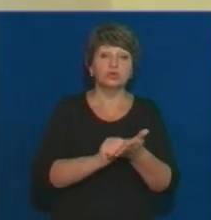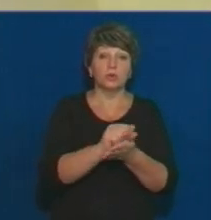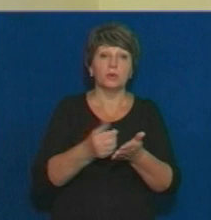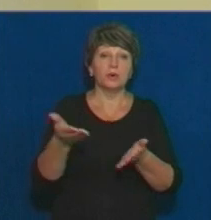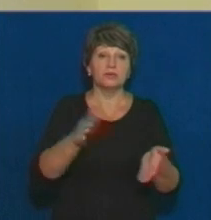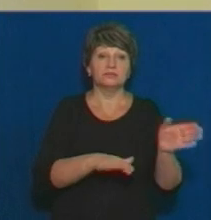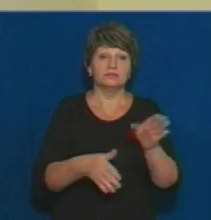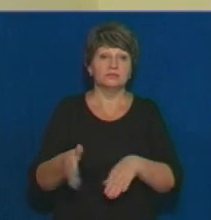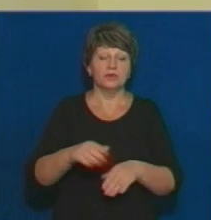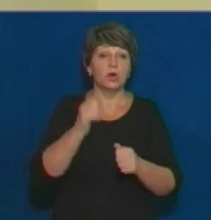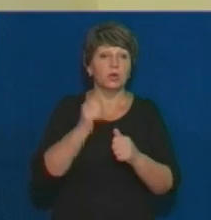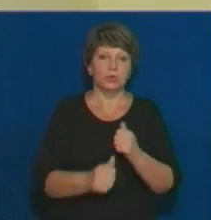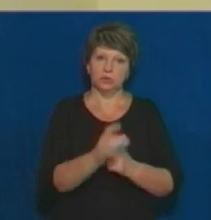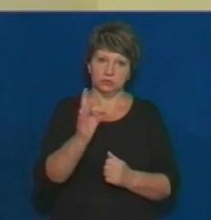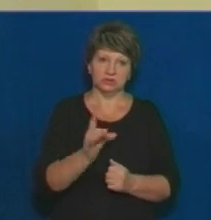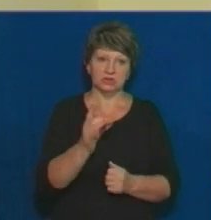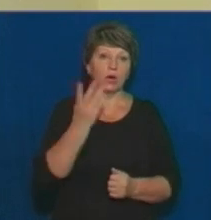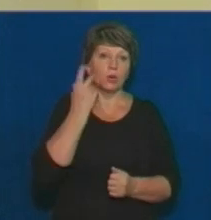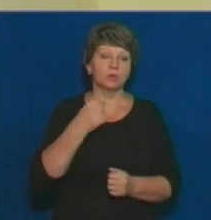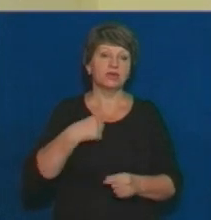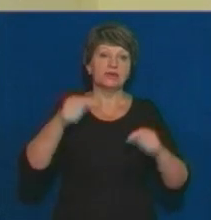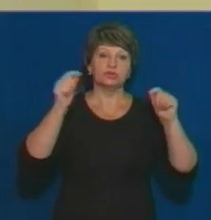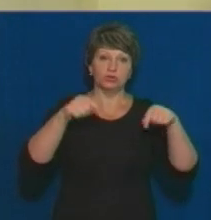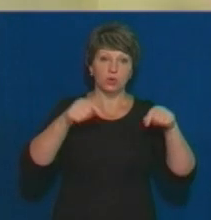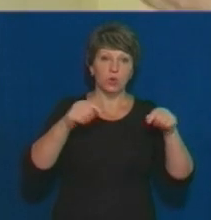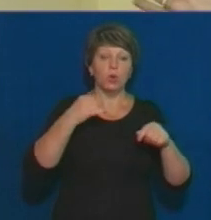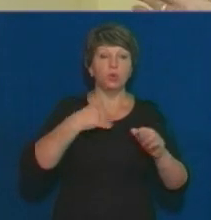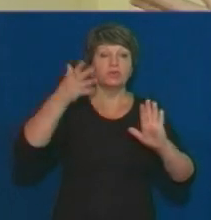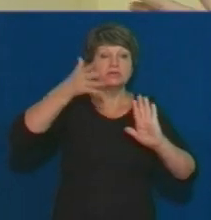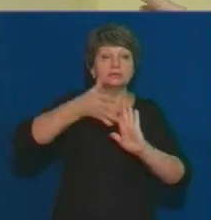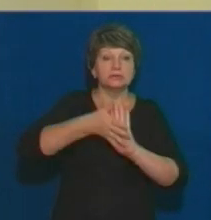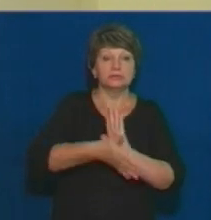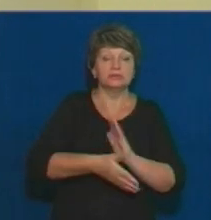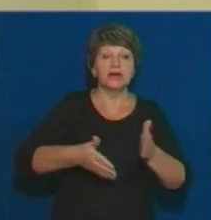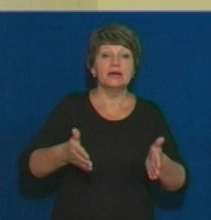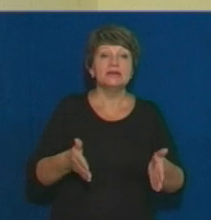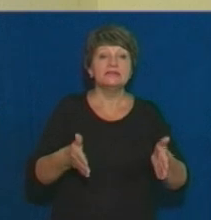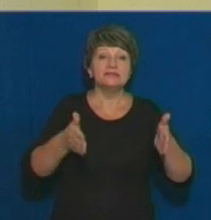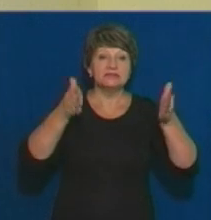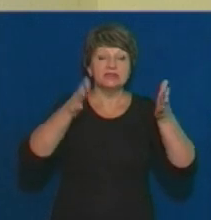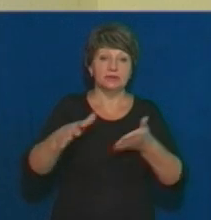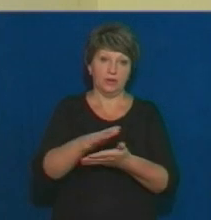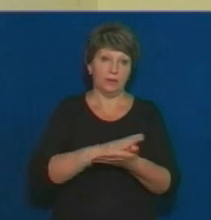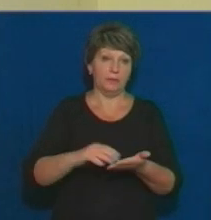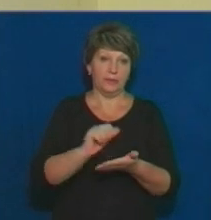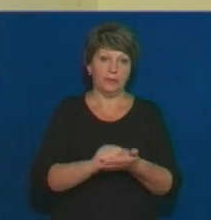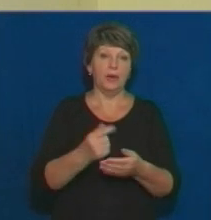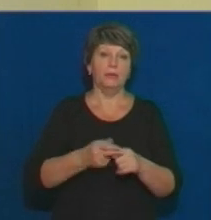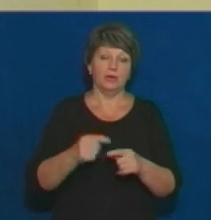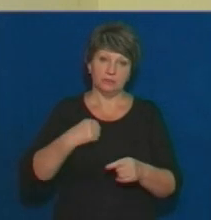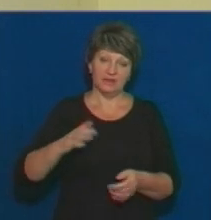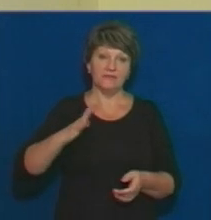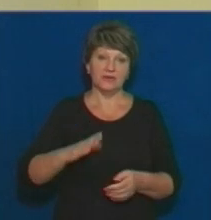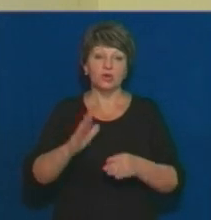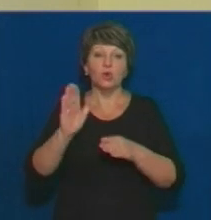Кожного разу, коли у нас ідуть дощі, у нас течуть стіни і портрети псуються, тому ми в музеї знімаємо